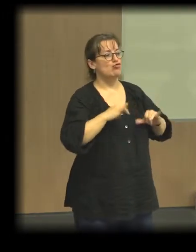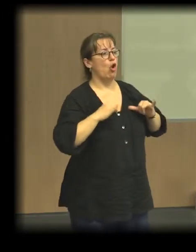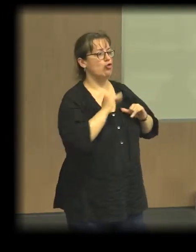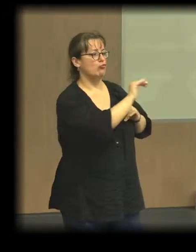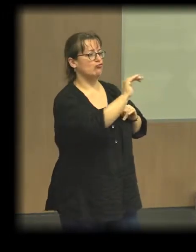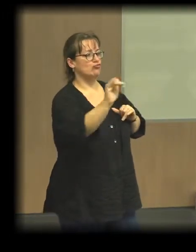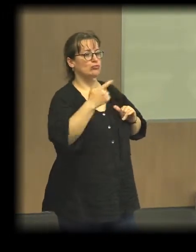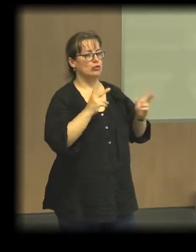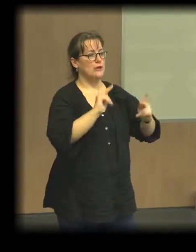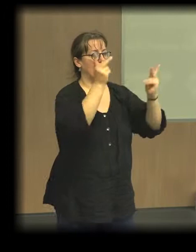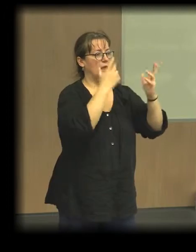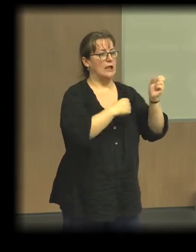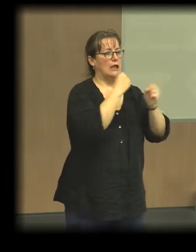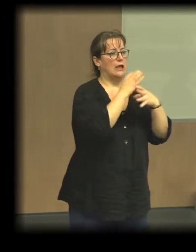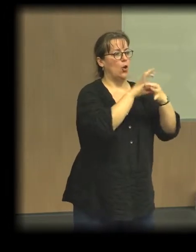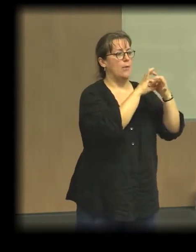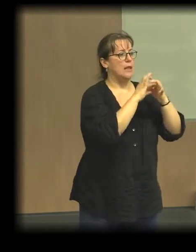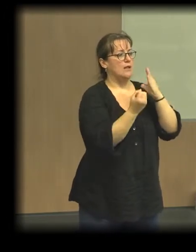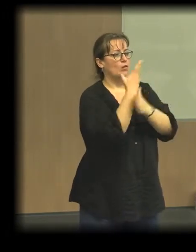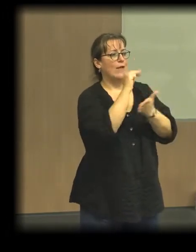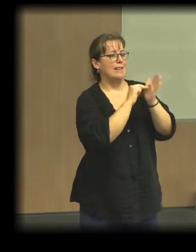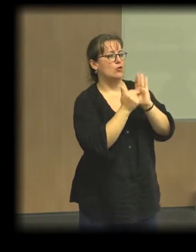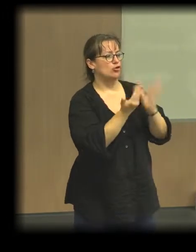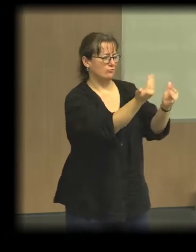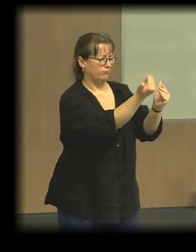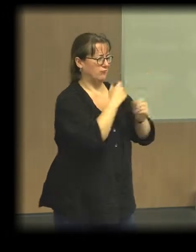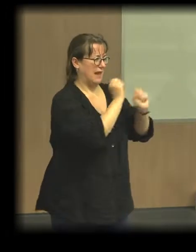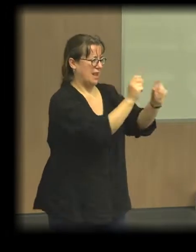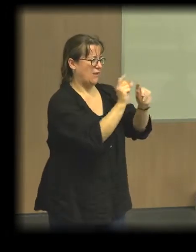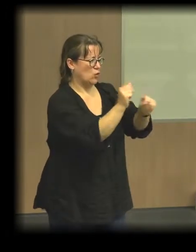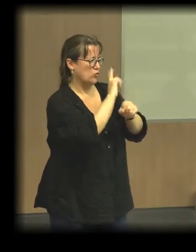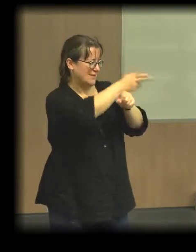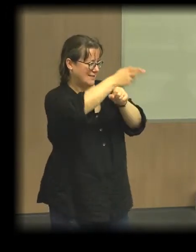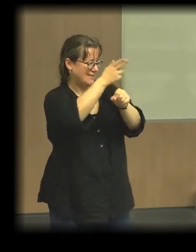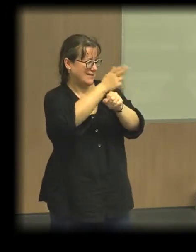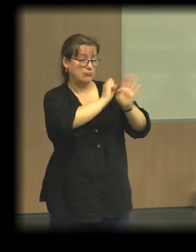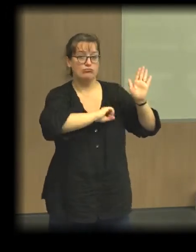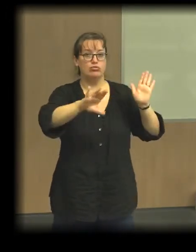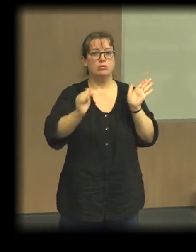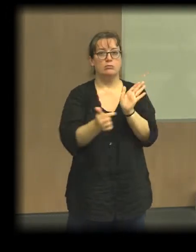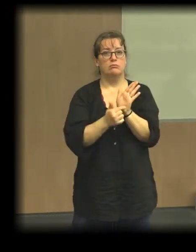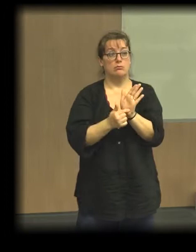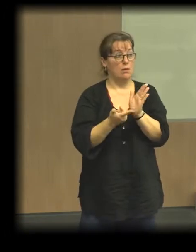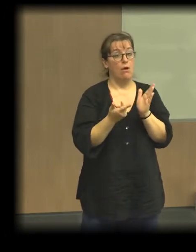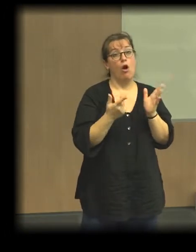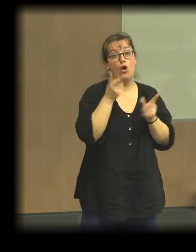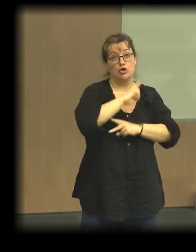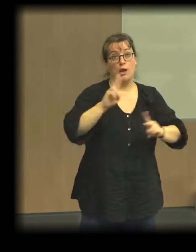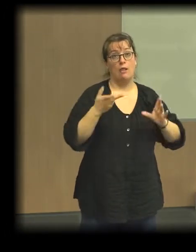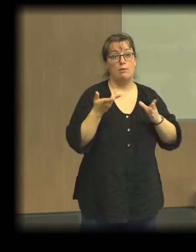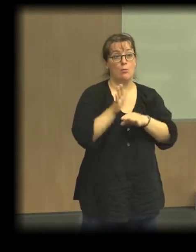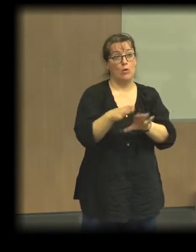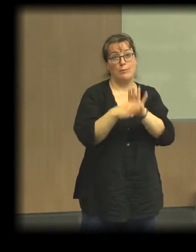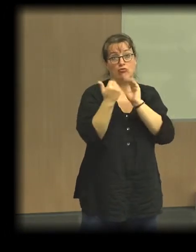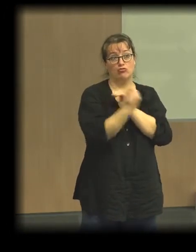qui sont en train de créer une coopérative dans les nouvelles technologies pour justement montrer que l'économie sociale et solidaire était